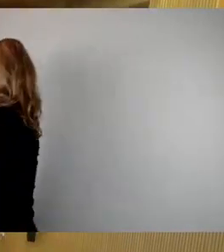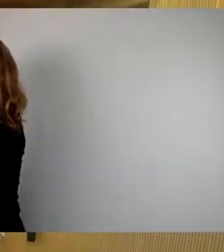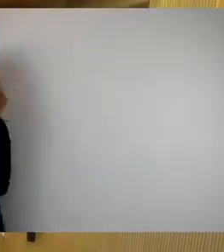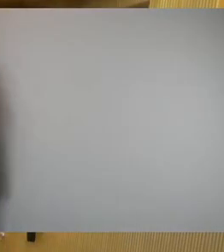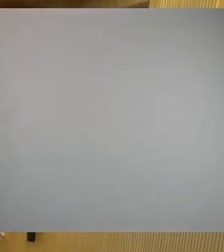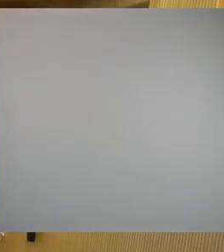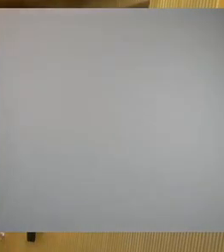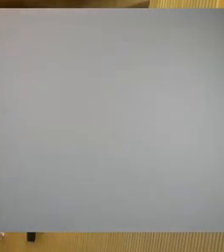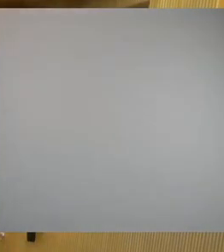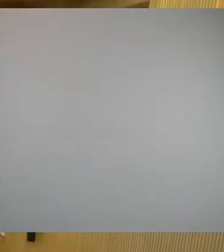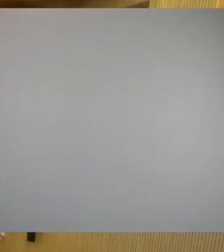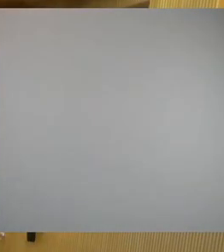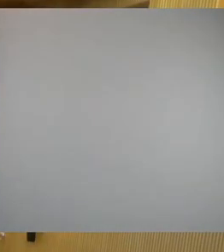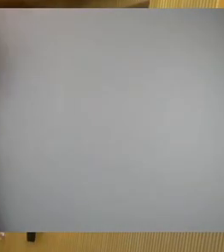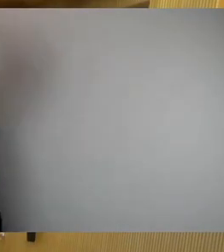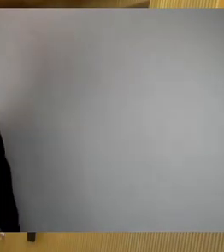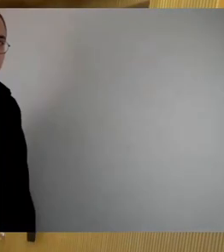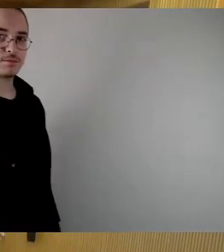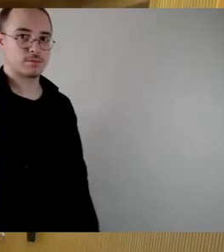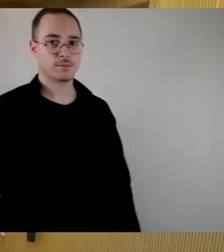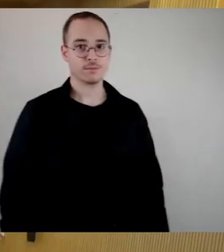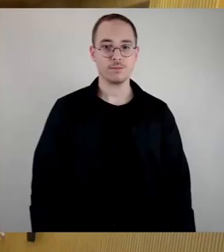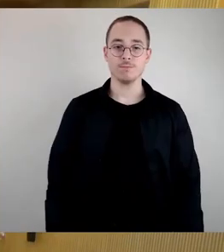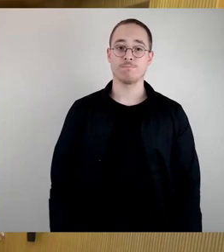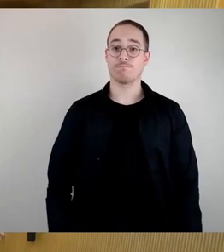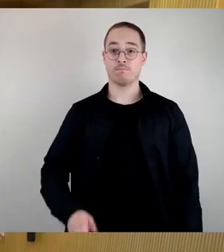Als nächste Rednerin Frau Frohwieser für die SPD.